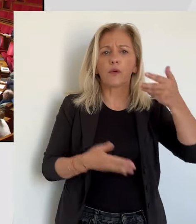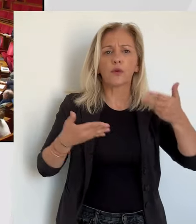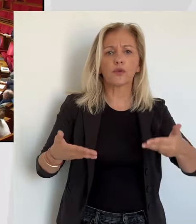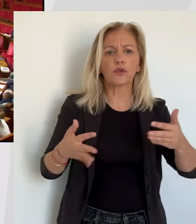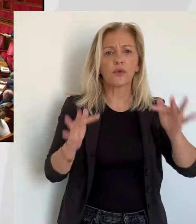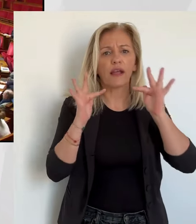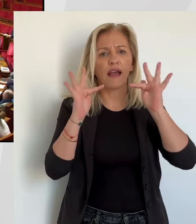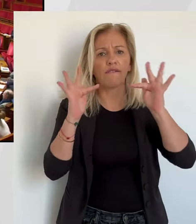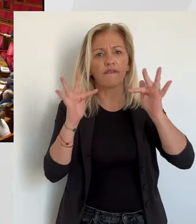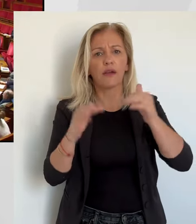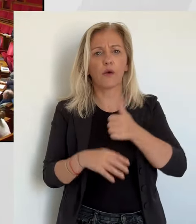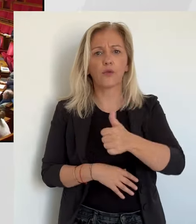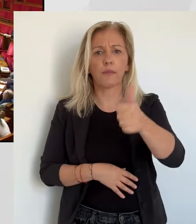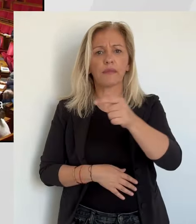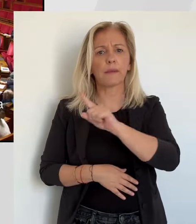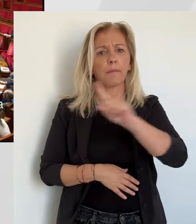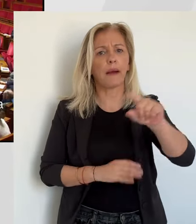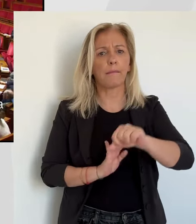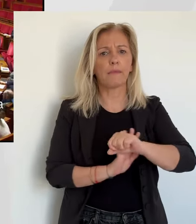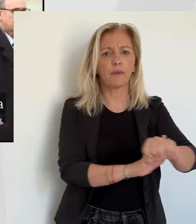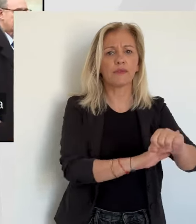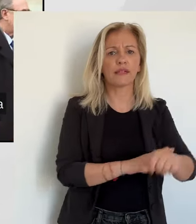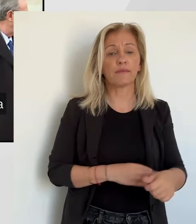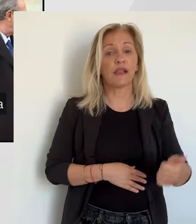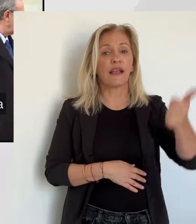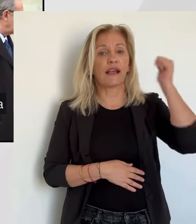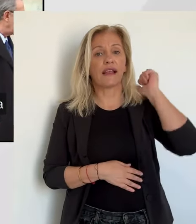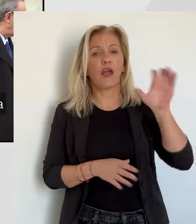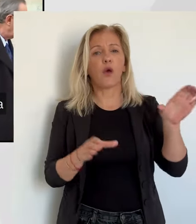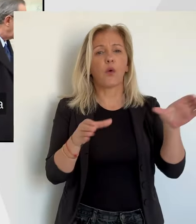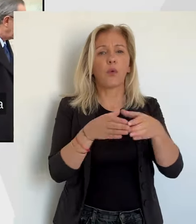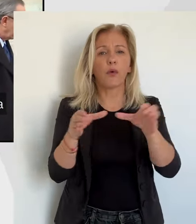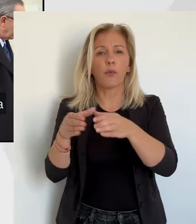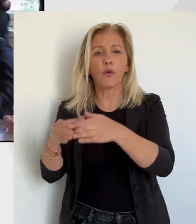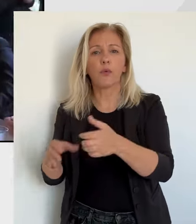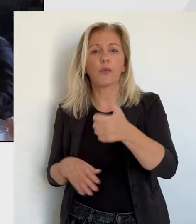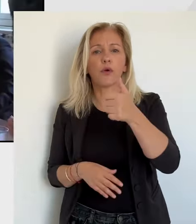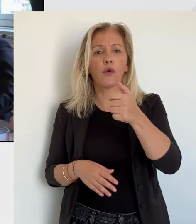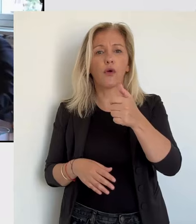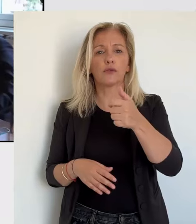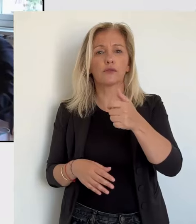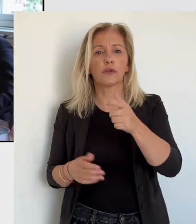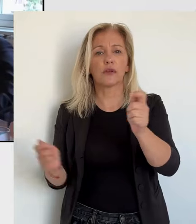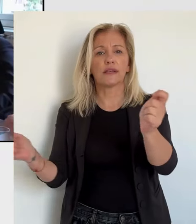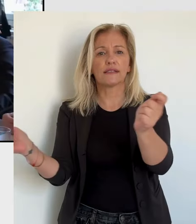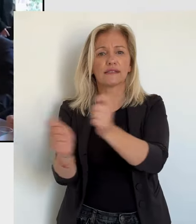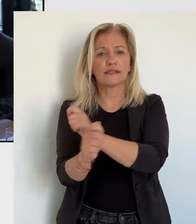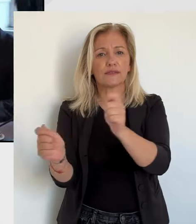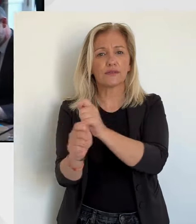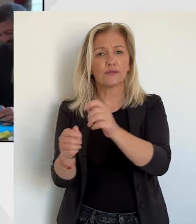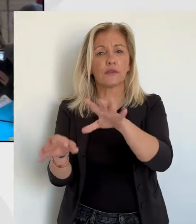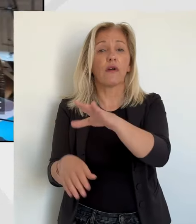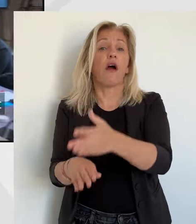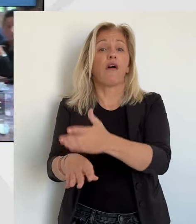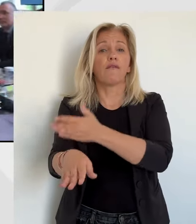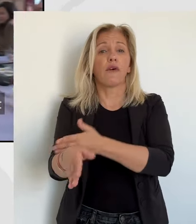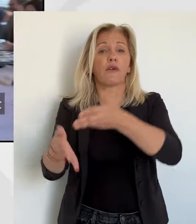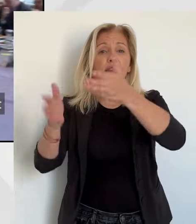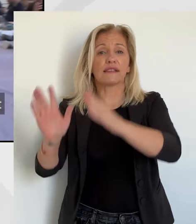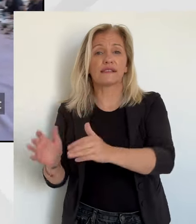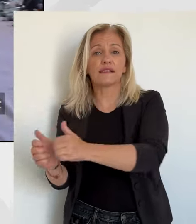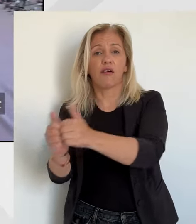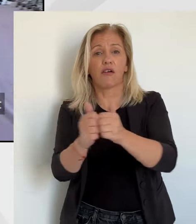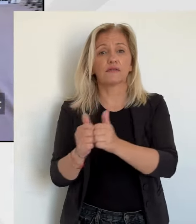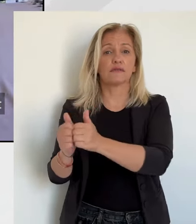les états-majors, l'heure est à la concertation. Le PNC se réunit ce soir, ainsi que Femagourts, qui attend avant de prendre une position officielle. Même attitude